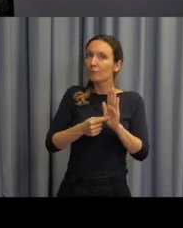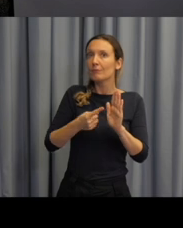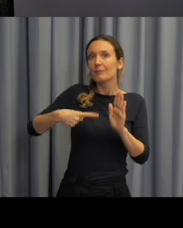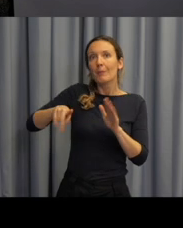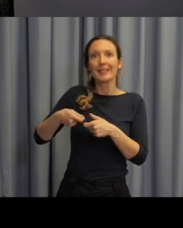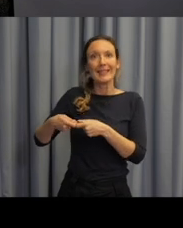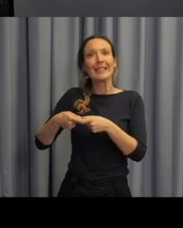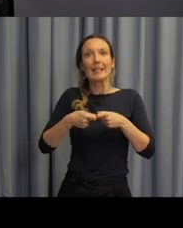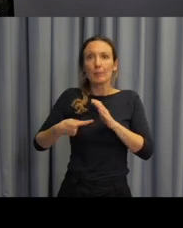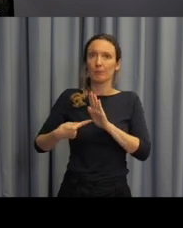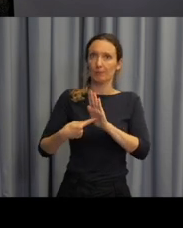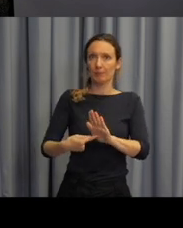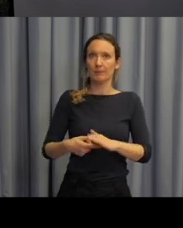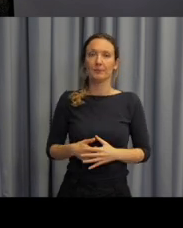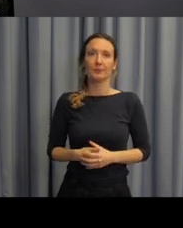díla.